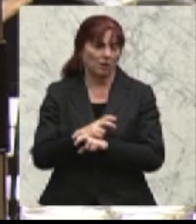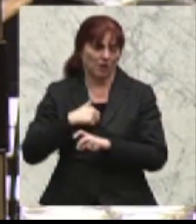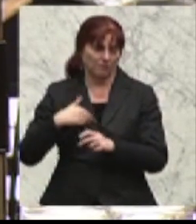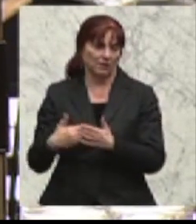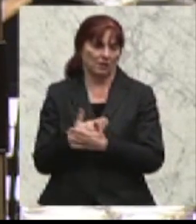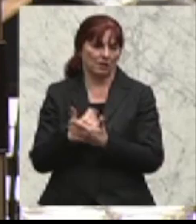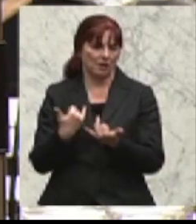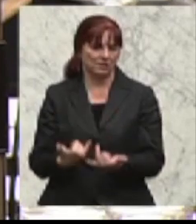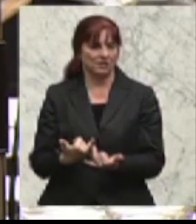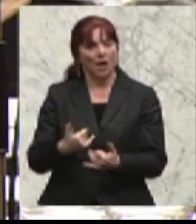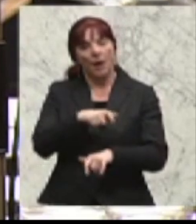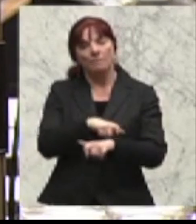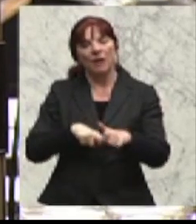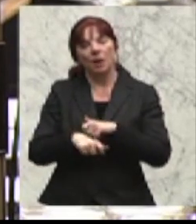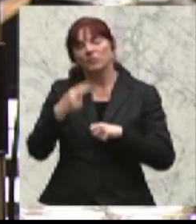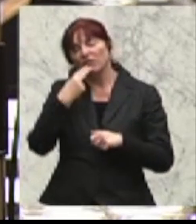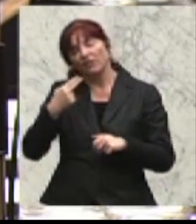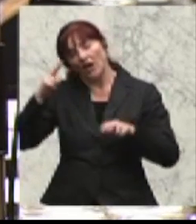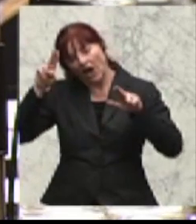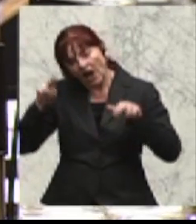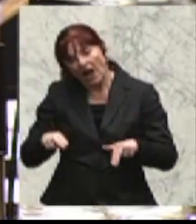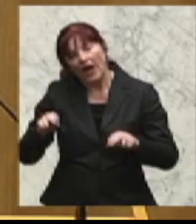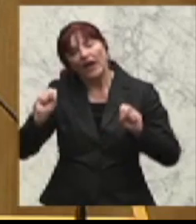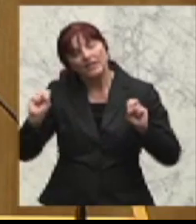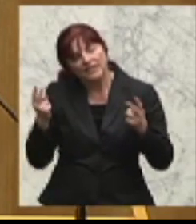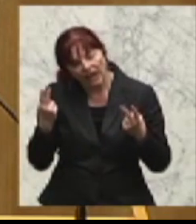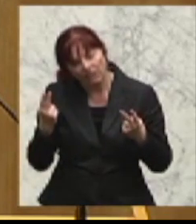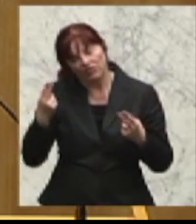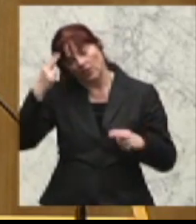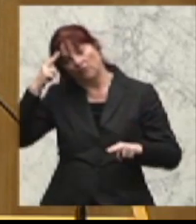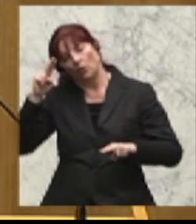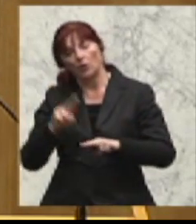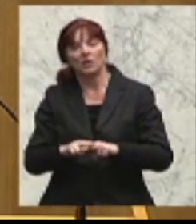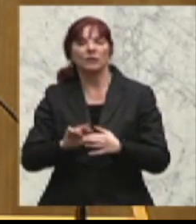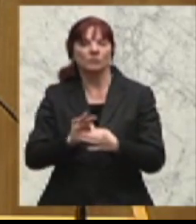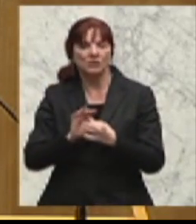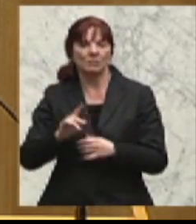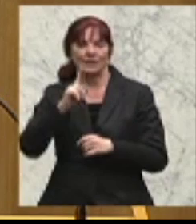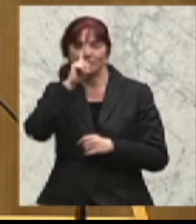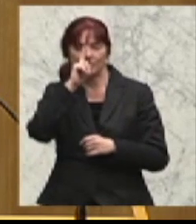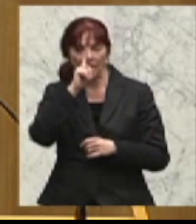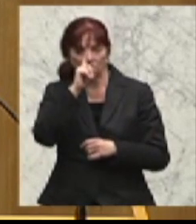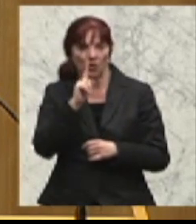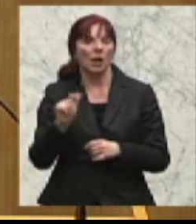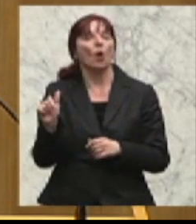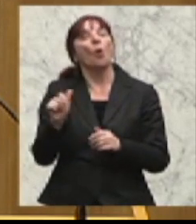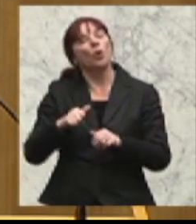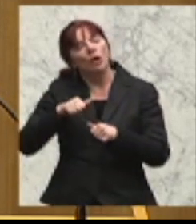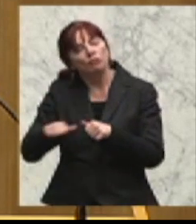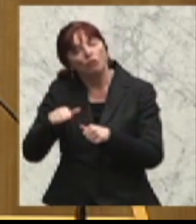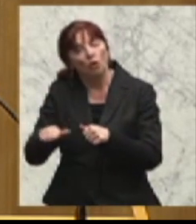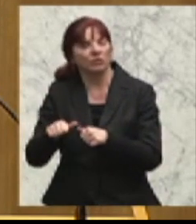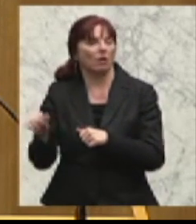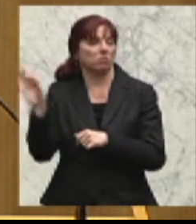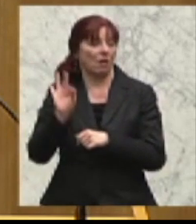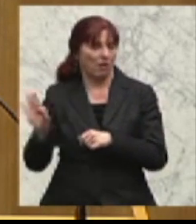die rechtskräftig verurteilt wurden wegen eines Folter- oder Sexualdeliktes, haben im öffentlichen Dienst